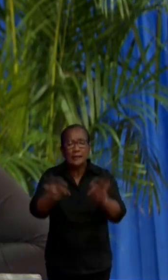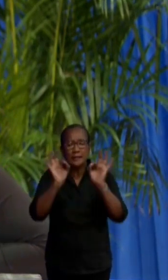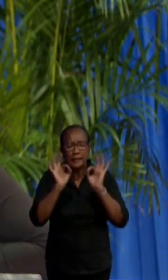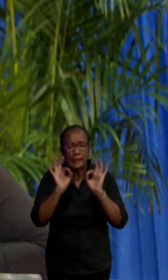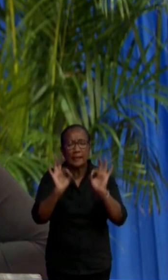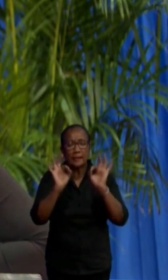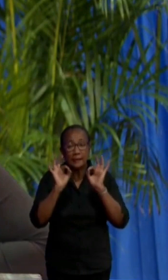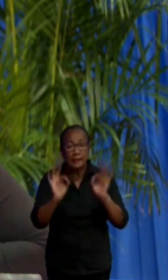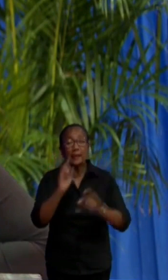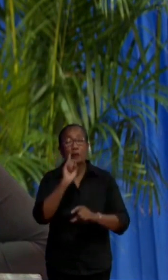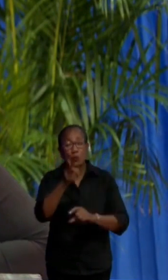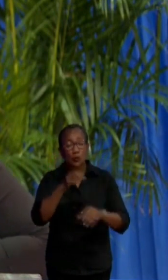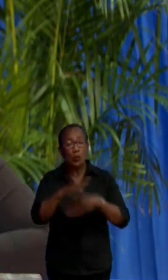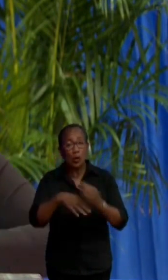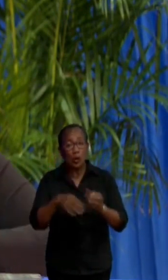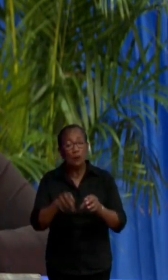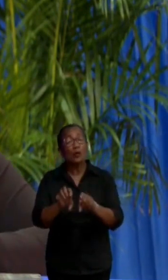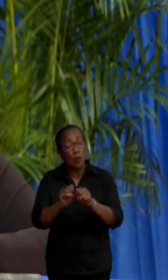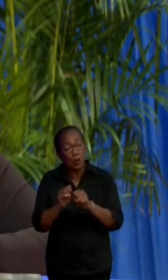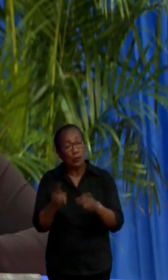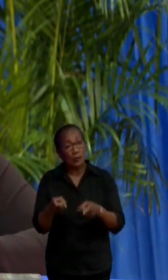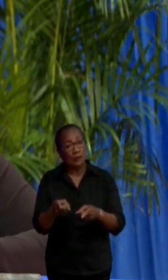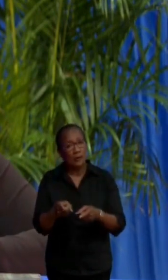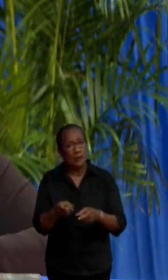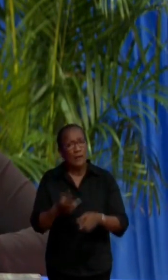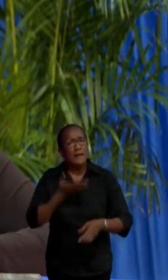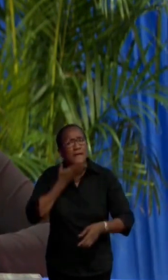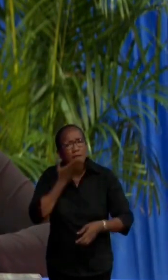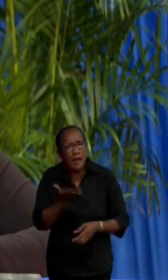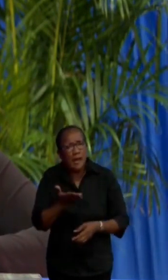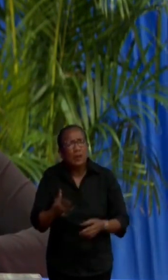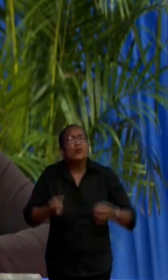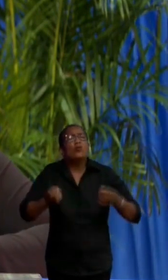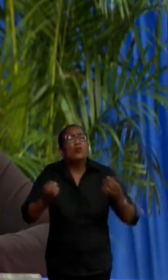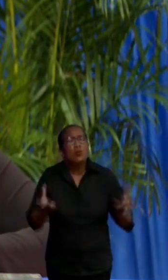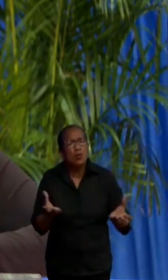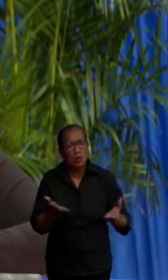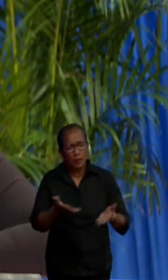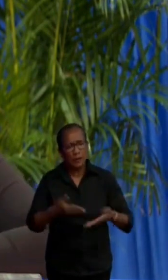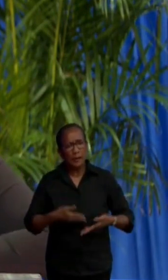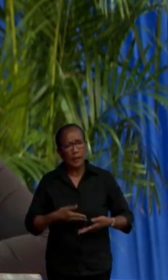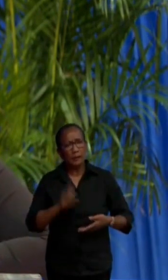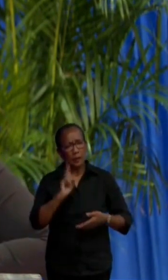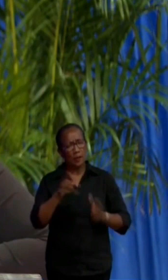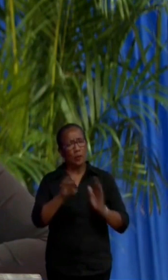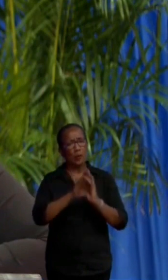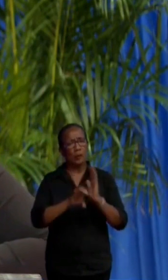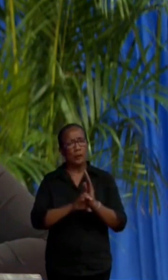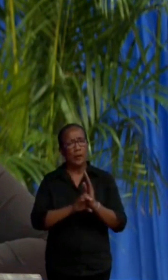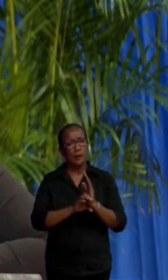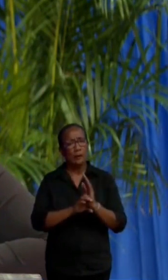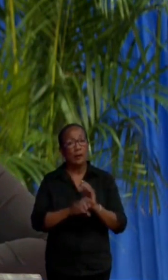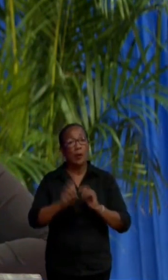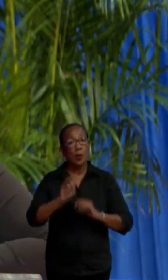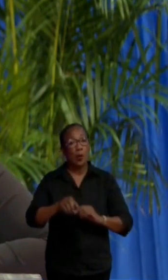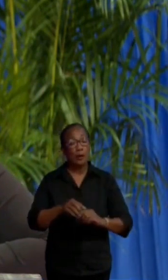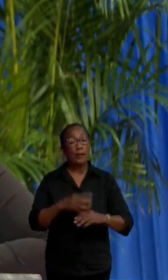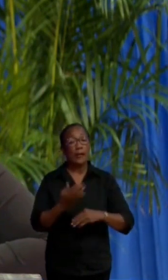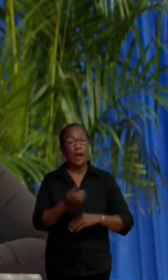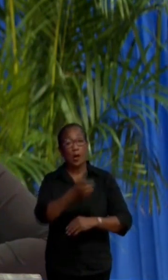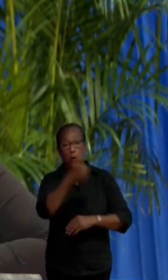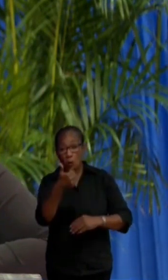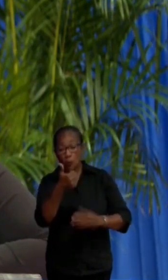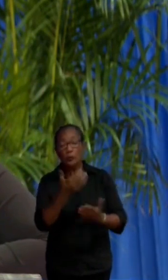nageleefd moeten worden. En u zult u afvragen van hoe kom ik eraan? De protocollen zullen gelijk na goedkeuring